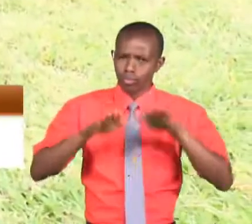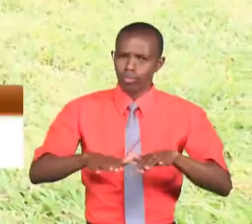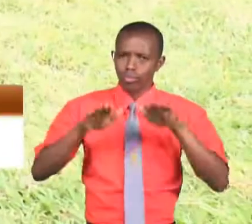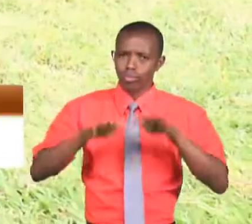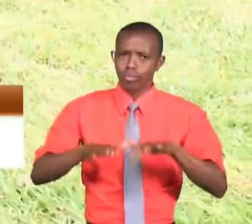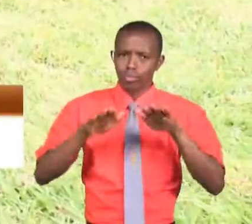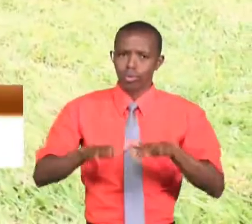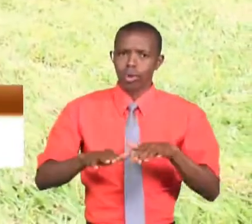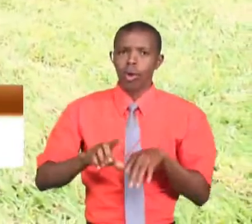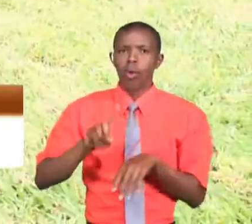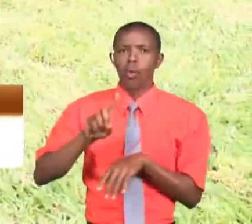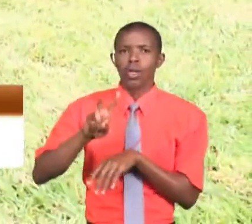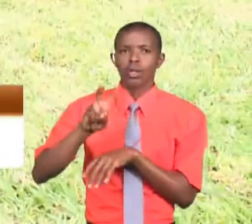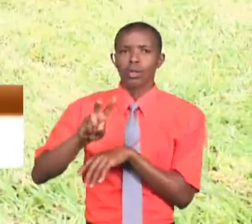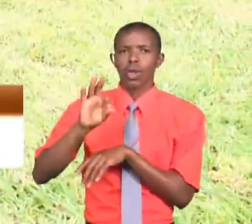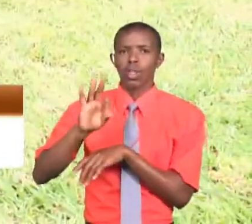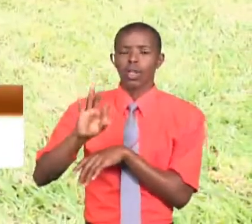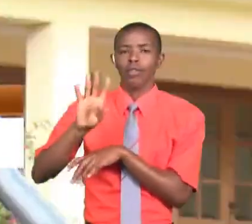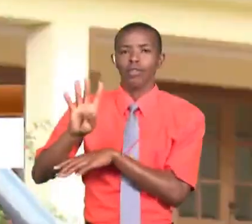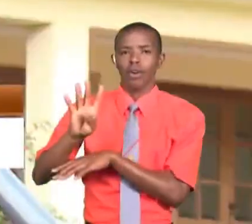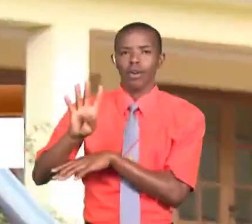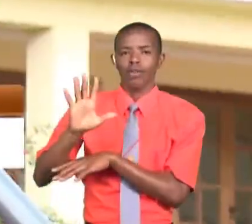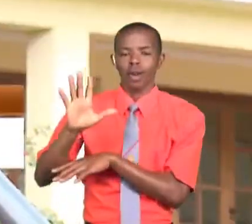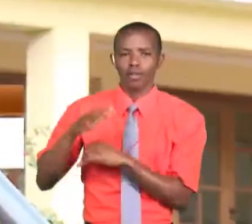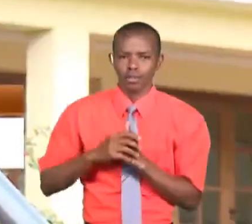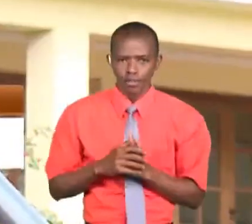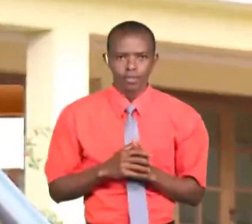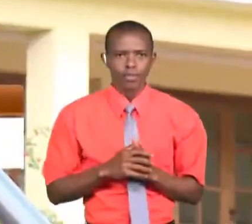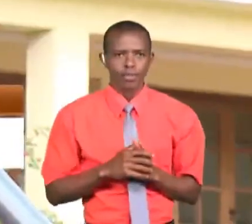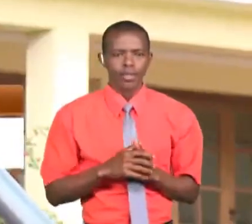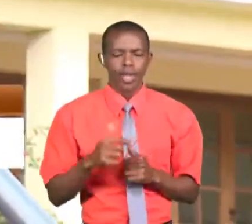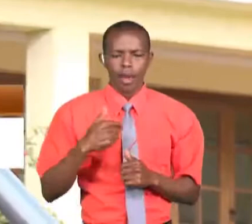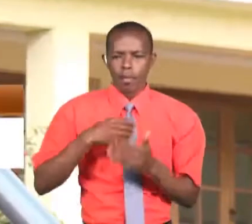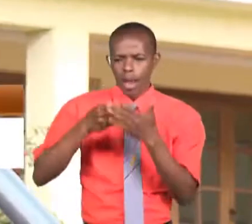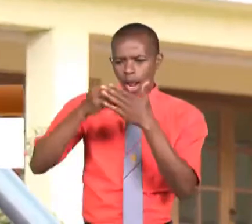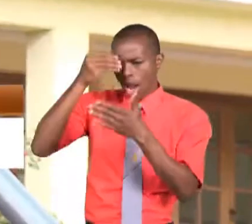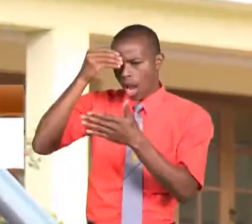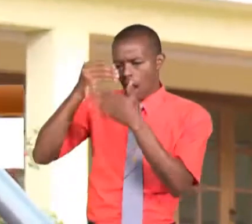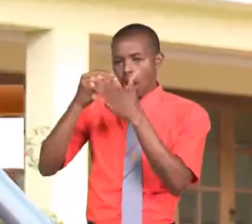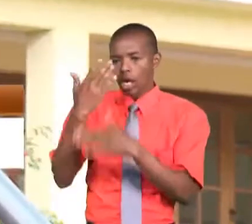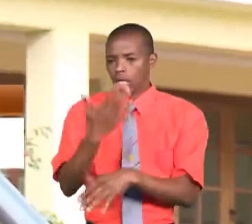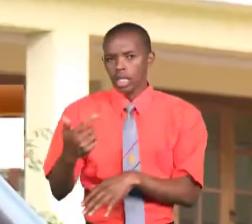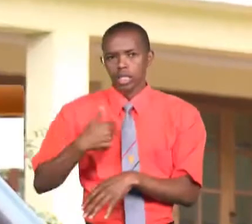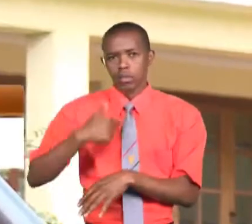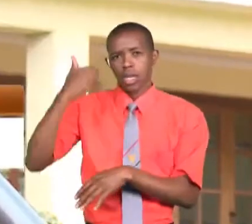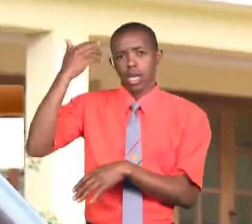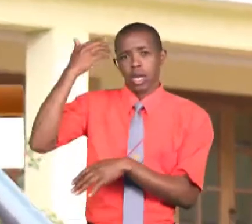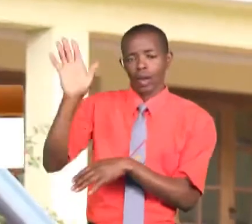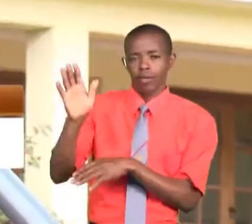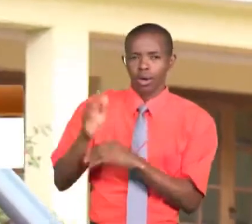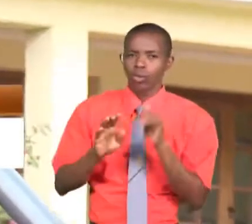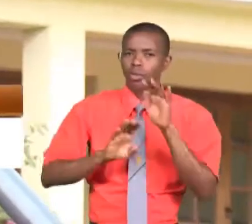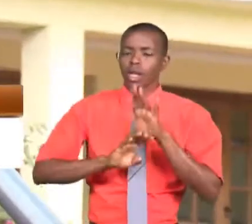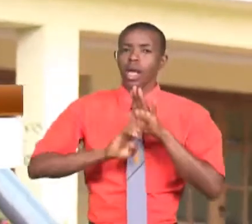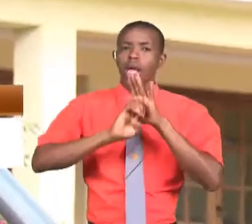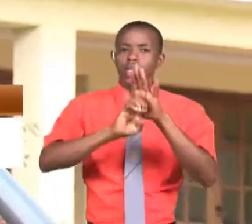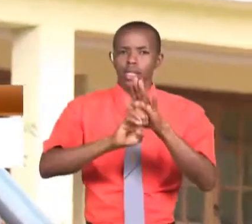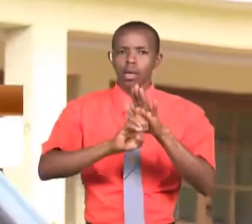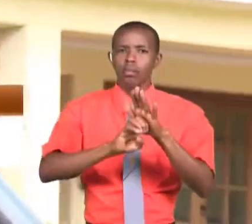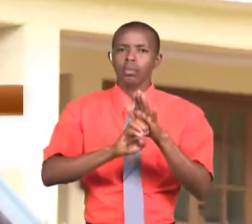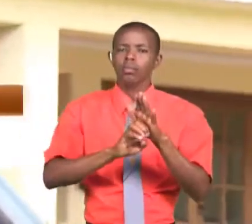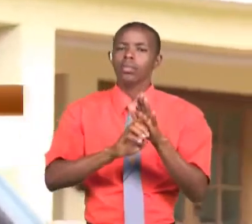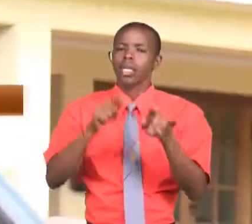two, three, four. At least ni me learn kits zenye siku kwa ninajua. For example, kama mtu wa